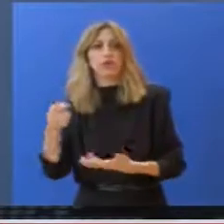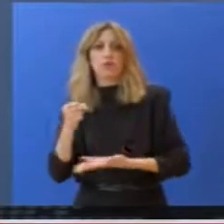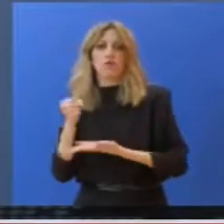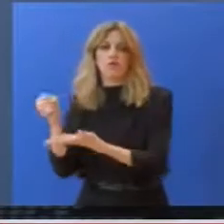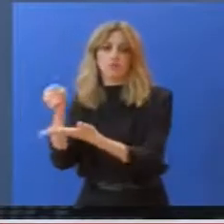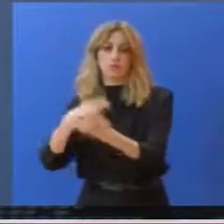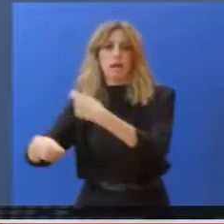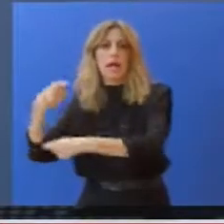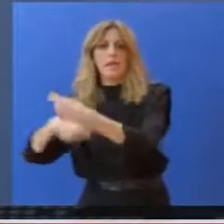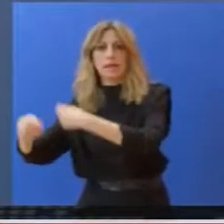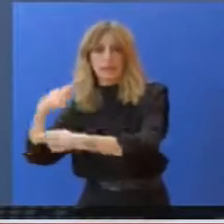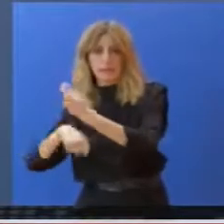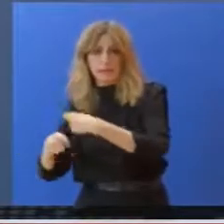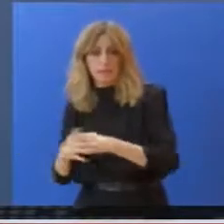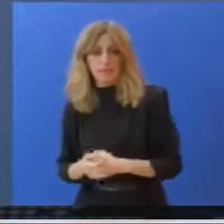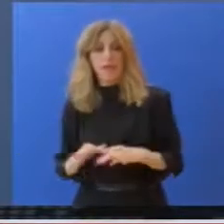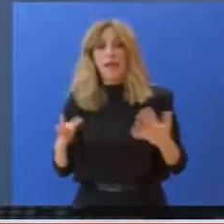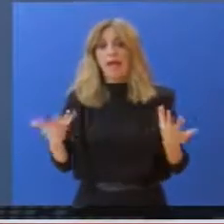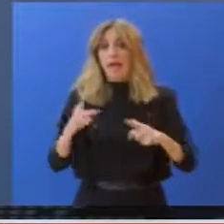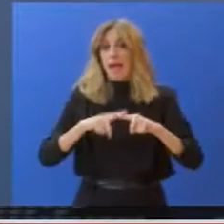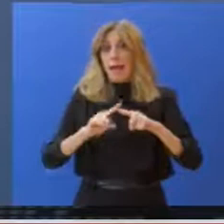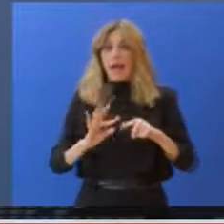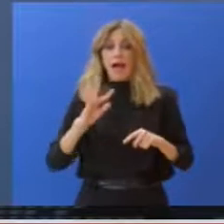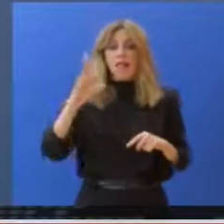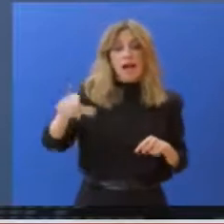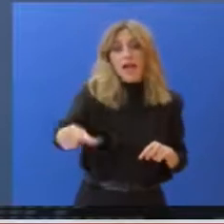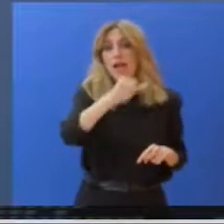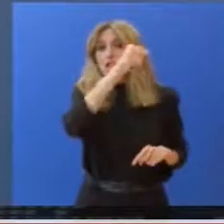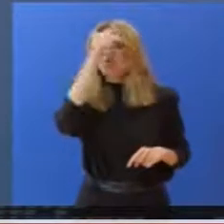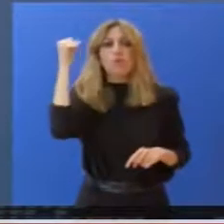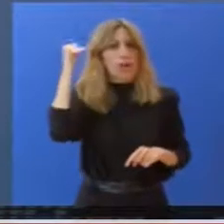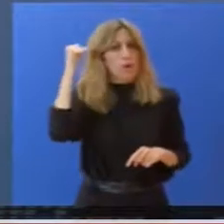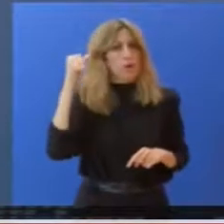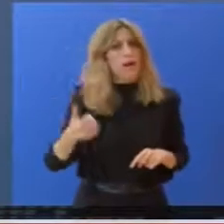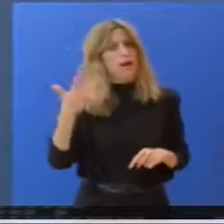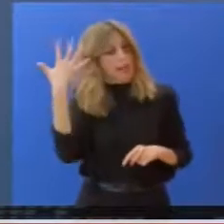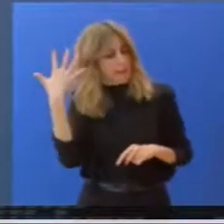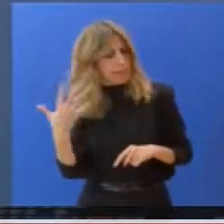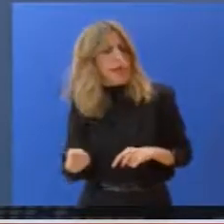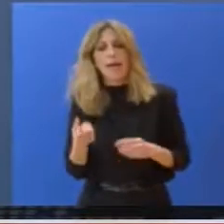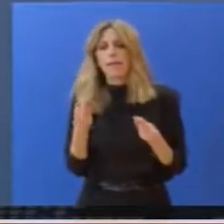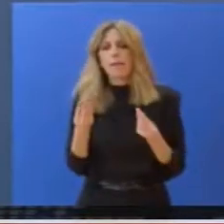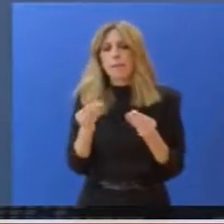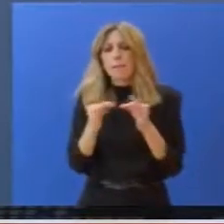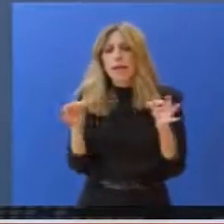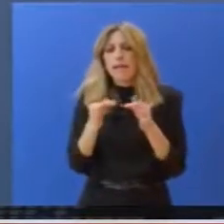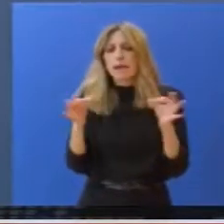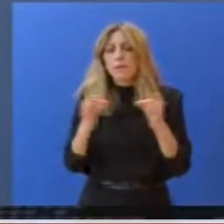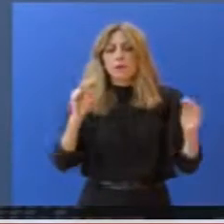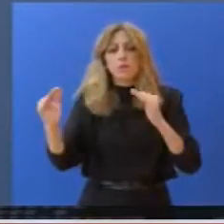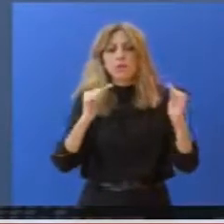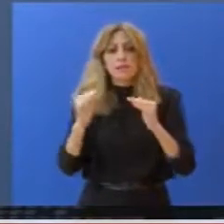Ελλάδα δηλαδή θα αναπτύξει μέχρι το καλοκαίρι ένα δημοσιονομικό δίχτυ προστασίας της οικονομίας ύψος 14